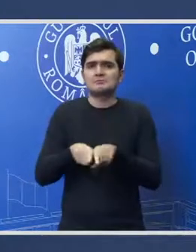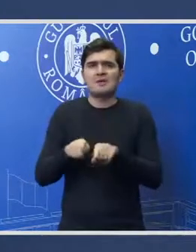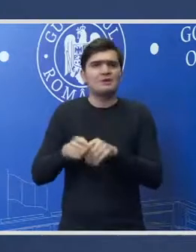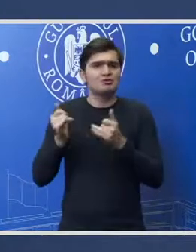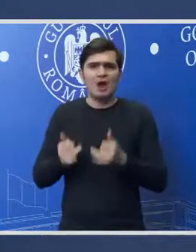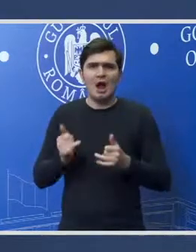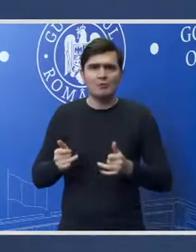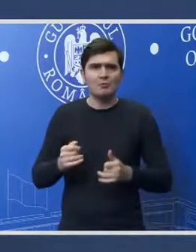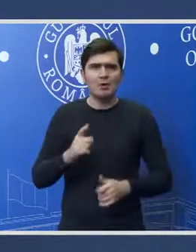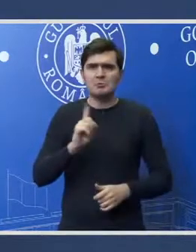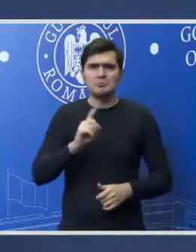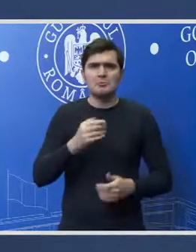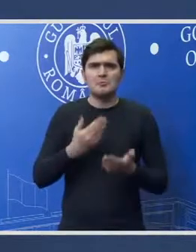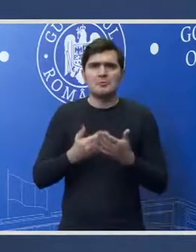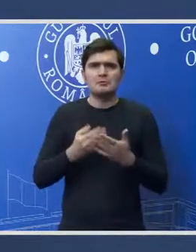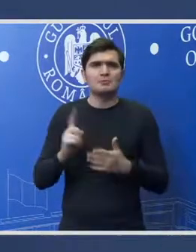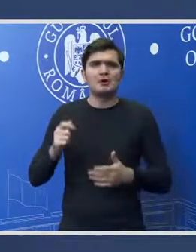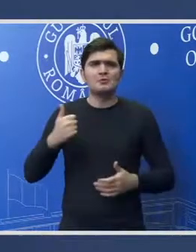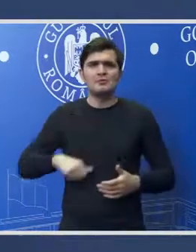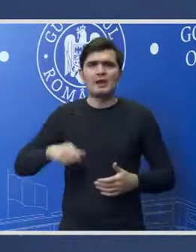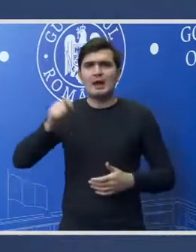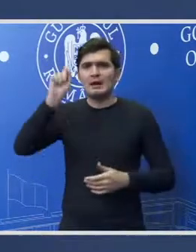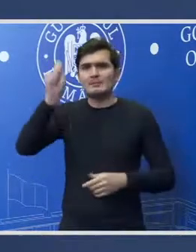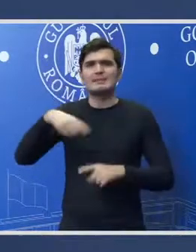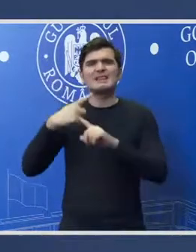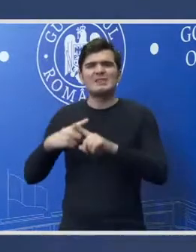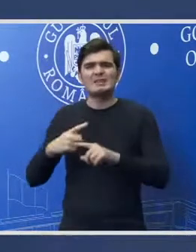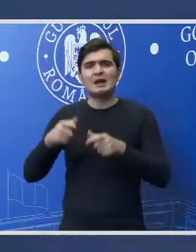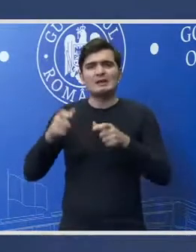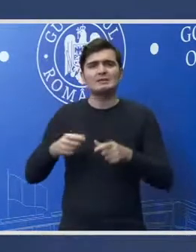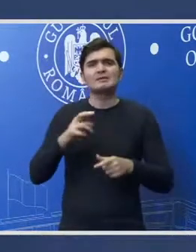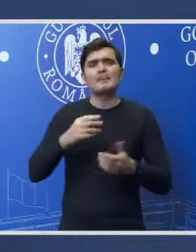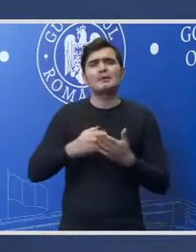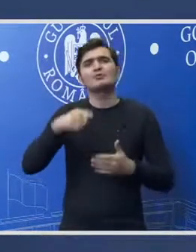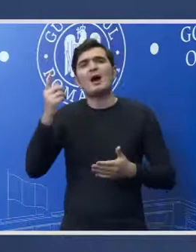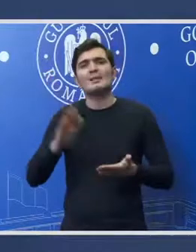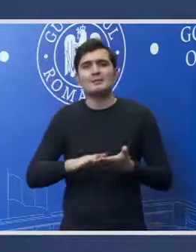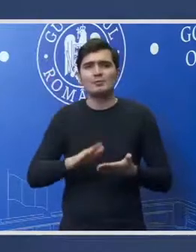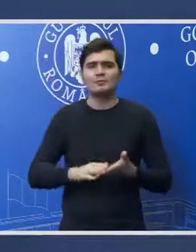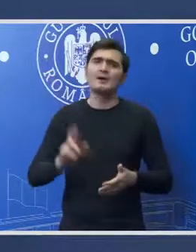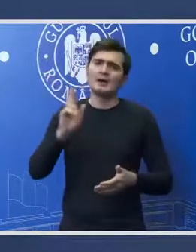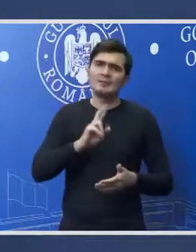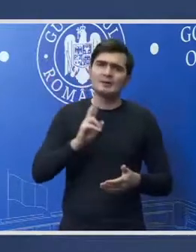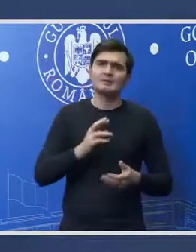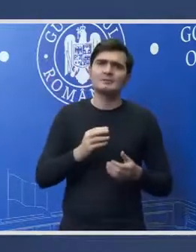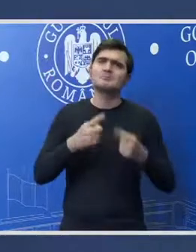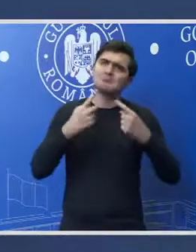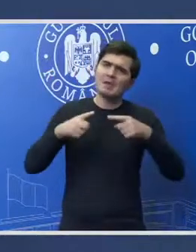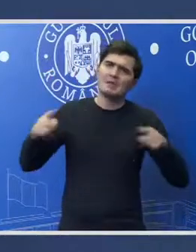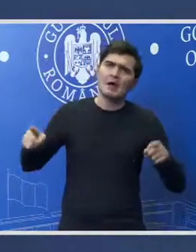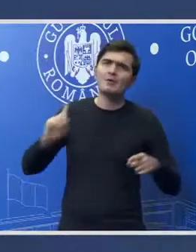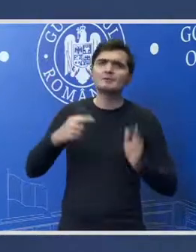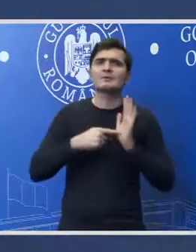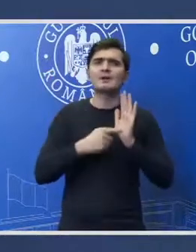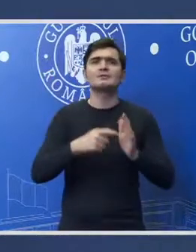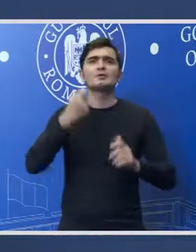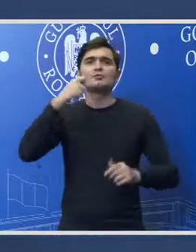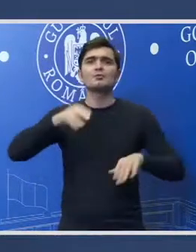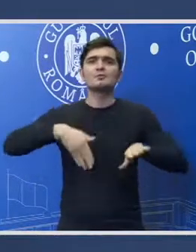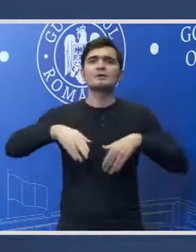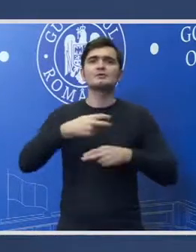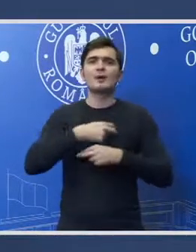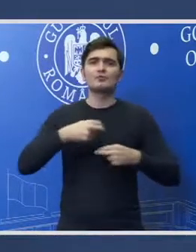nu pentru că nu dorește desfințarea secției, ci pentru alte considerente. Repet, detaliile vor fi prezentate de domnul ministru al